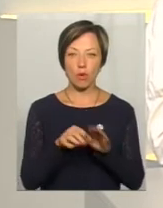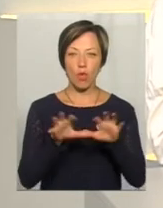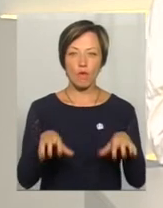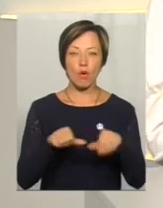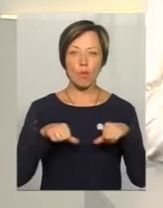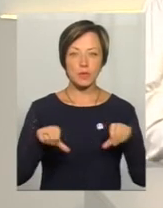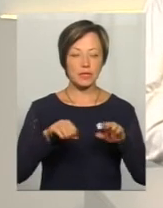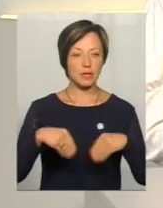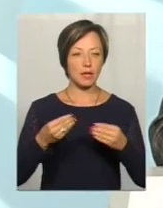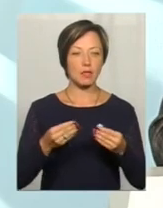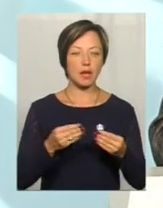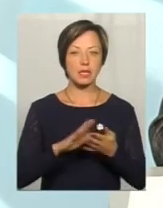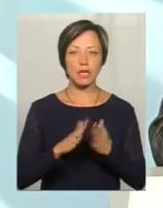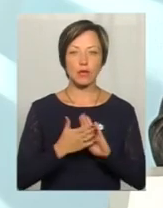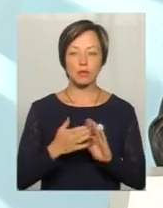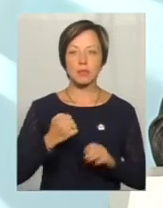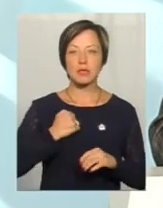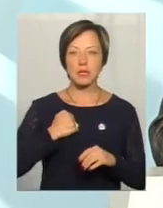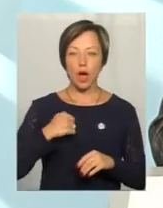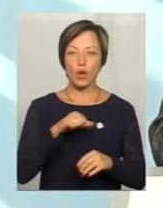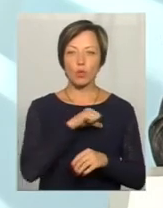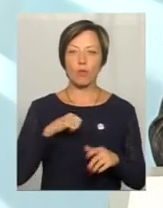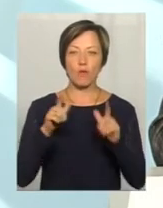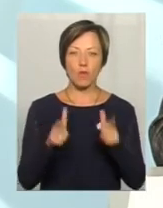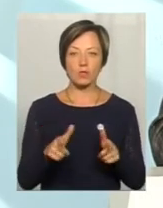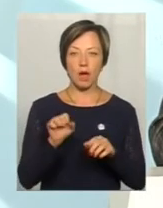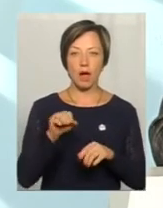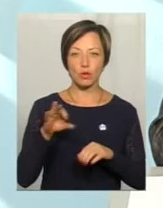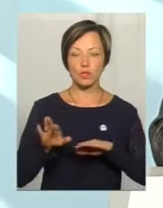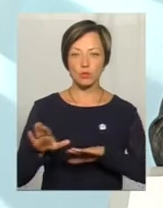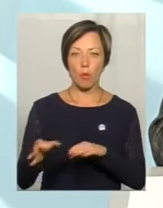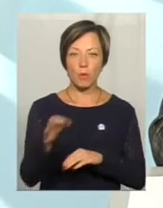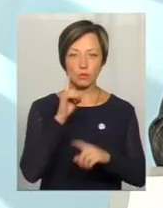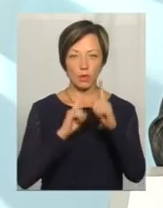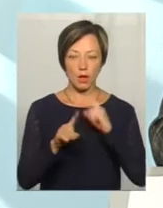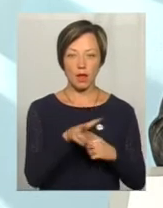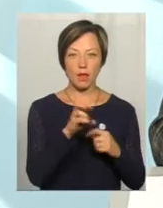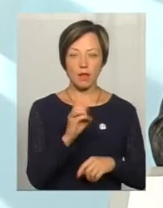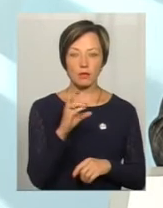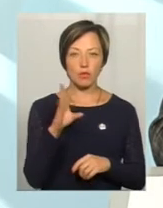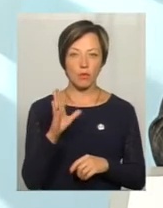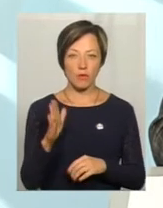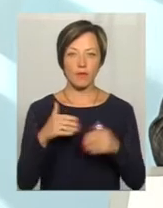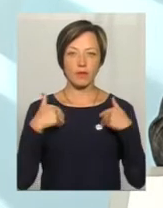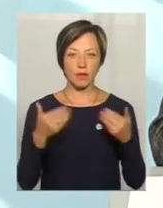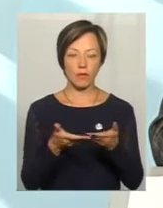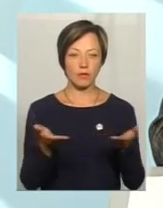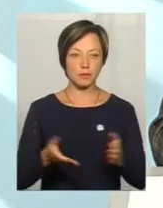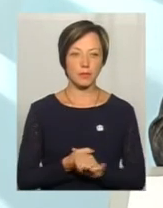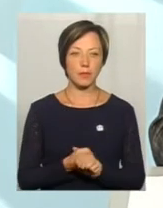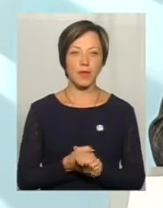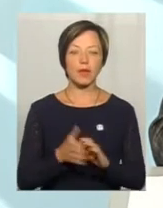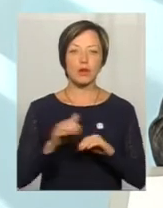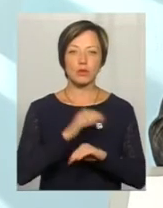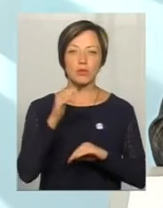комісії. надання статусу бійця-добровольця АТО і заступником голови Хмельницької обласної ради Валерієм Лесковим. Вітаю вас. Добрий вечір,